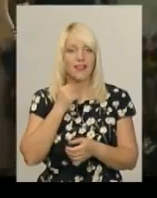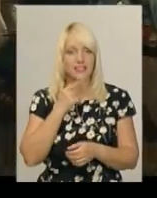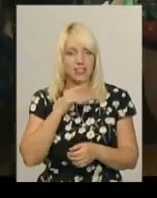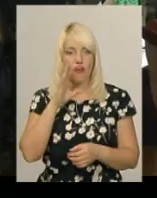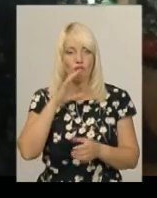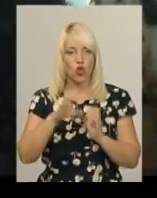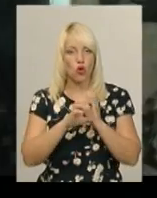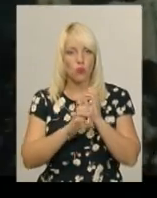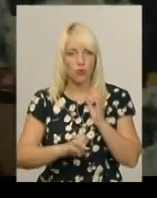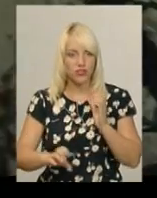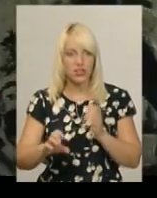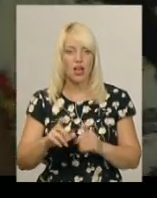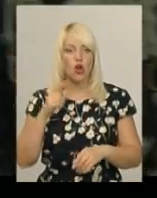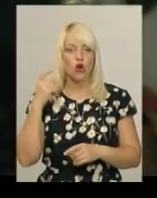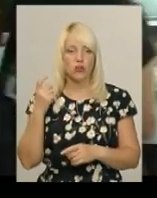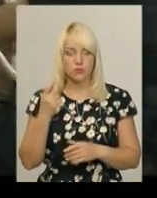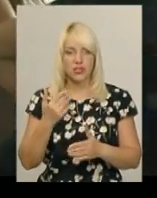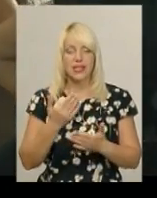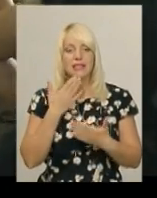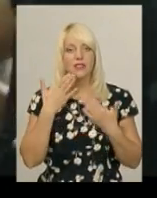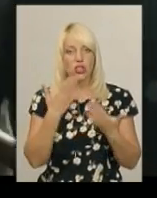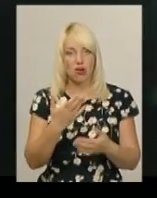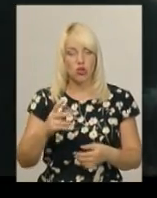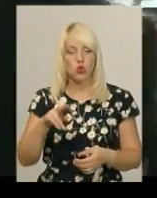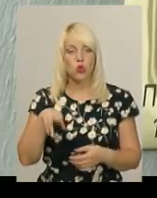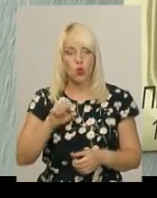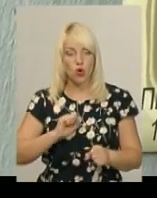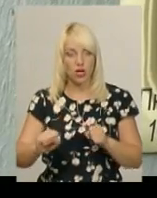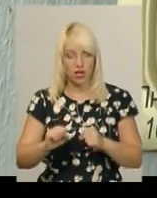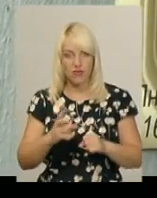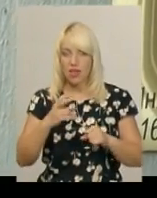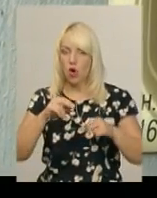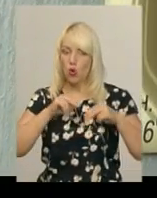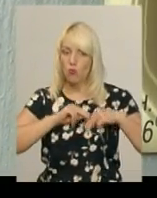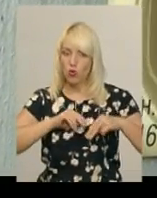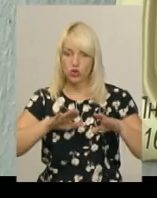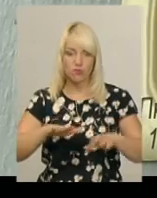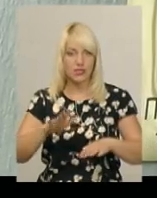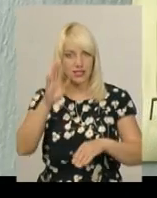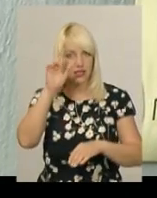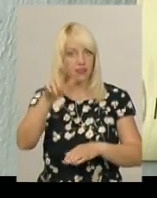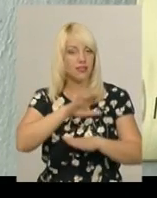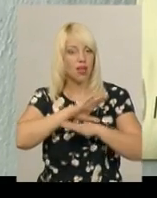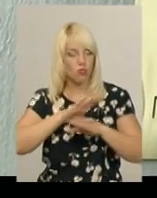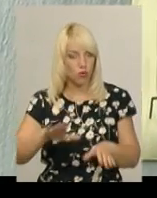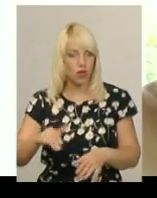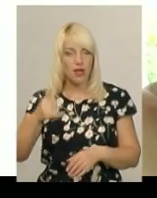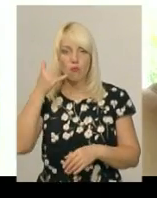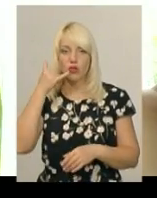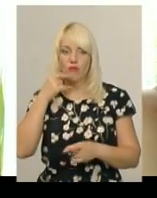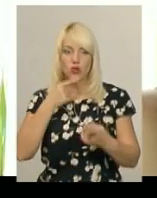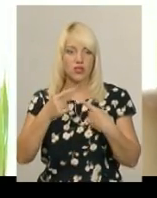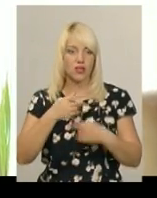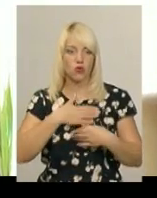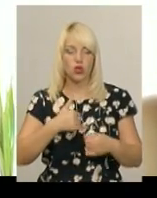коментарем, ми звернулися до його керівника Миколи Петрука. Та на робочому місці його не було. Спілкуватись телефоном Микола Петрук відмовився. Ми